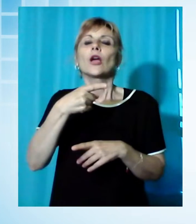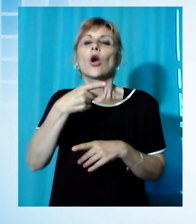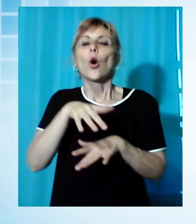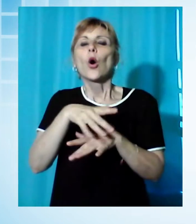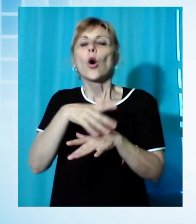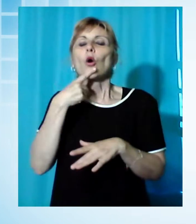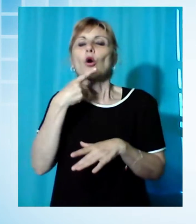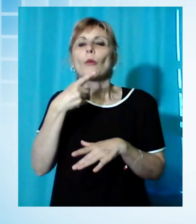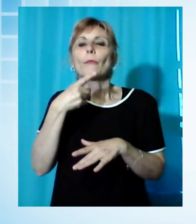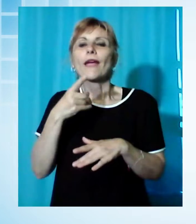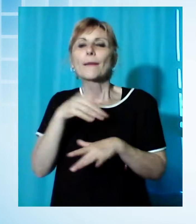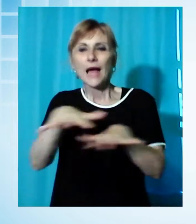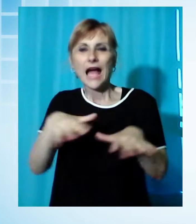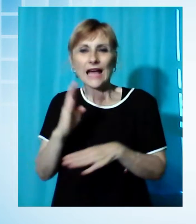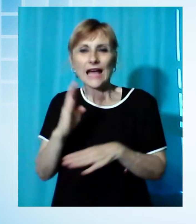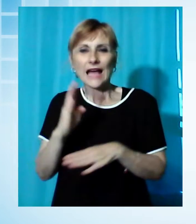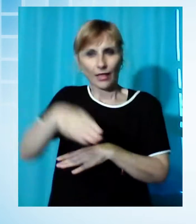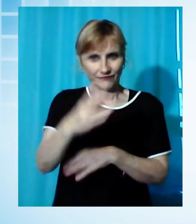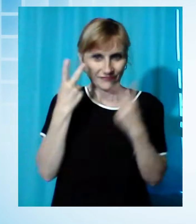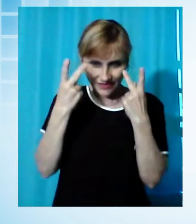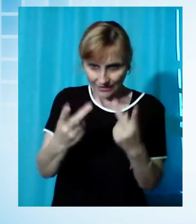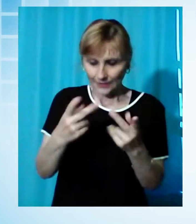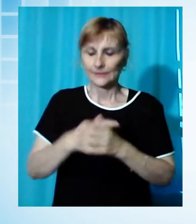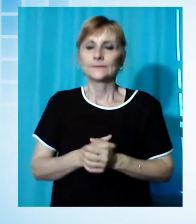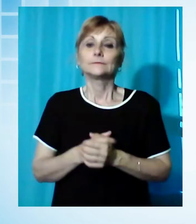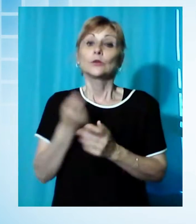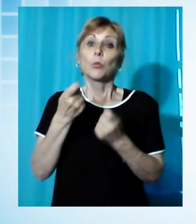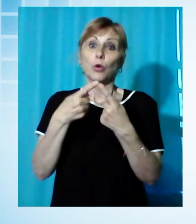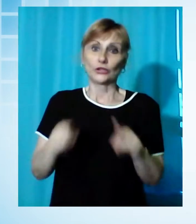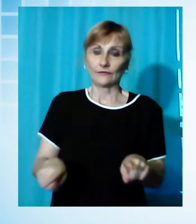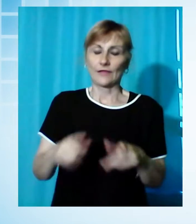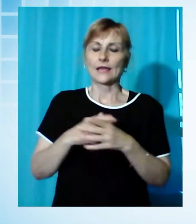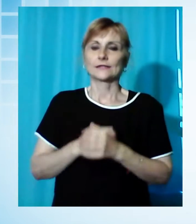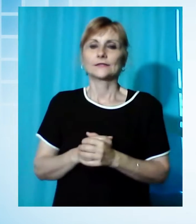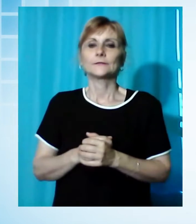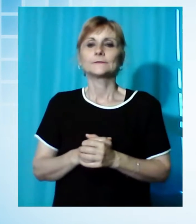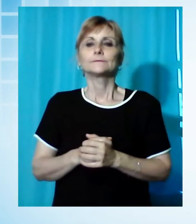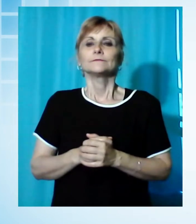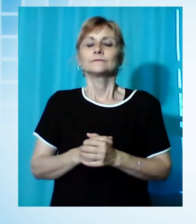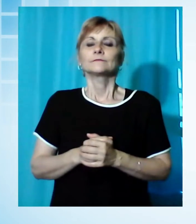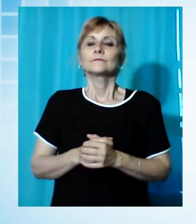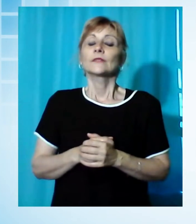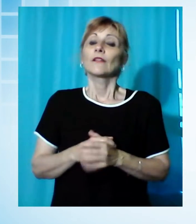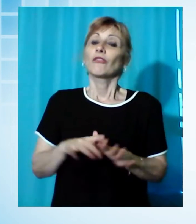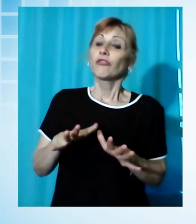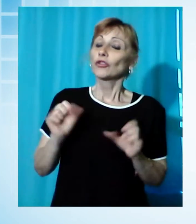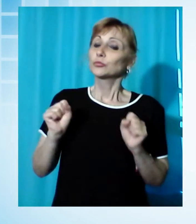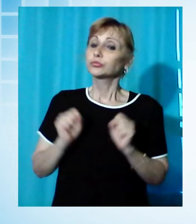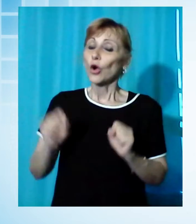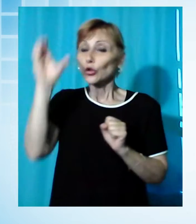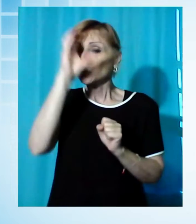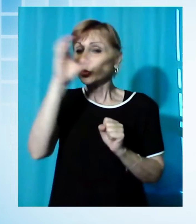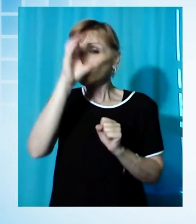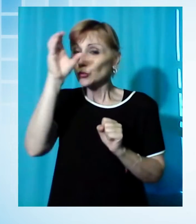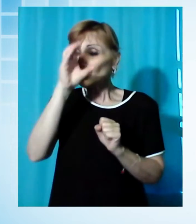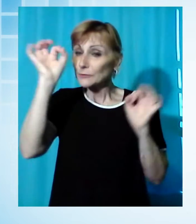diverso, più ecosostenibile. Potrà forse essere un'occasione per rilanciare un turismo diverso in